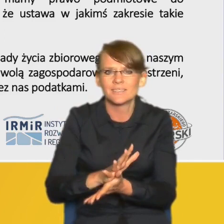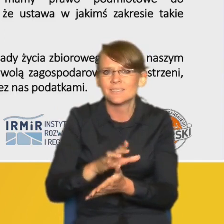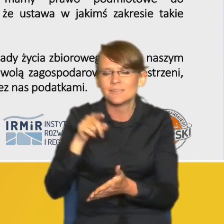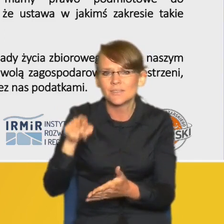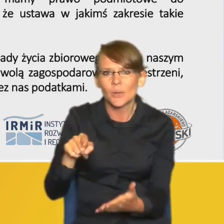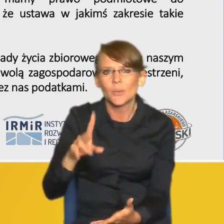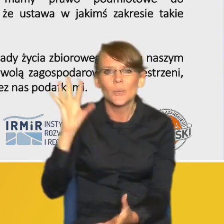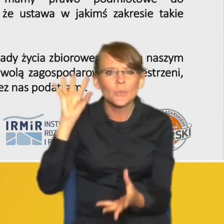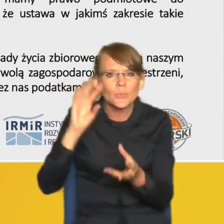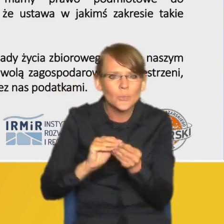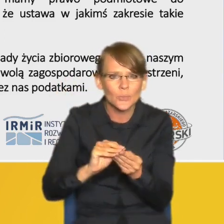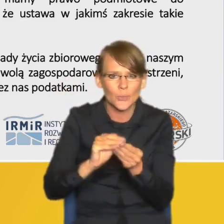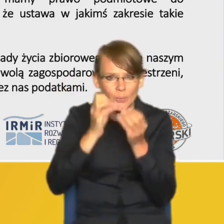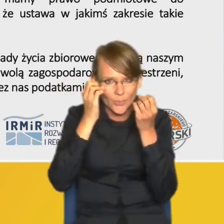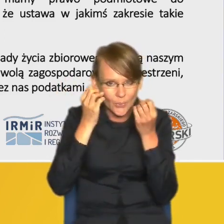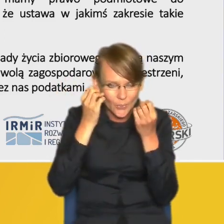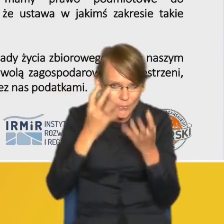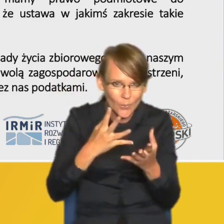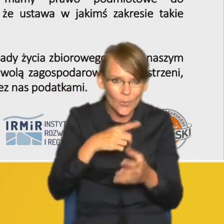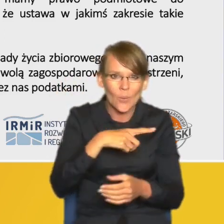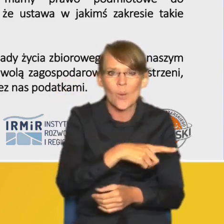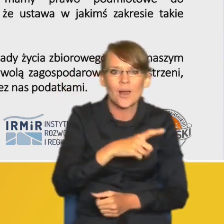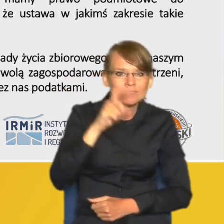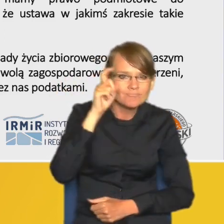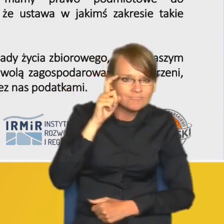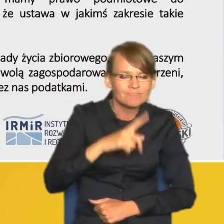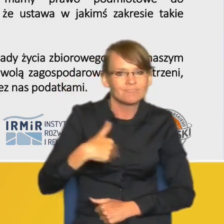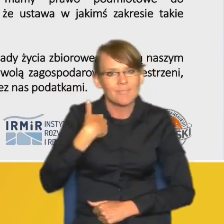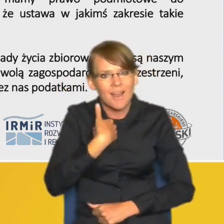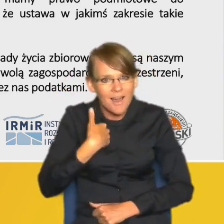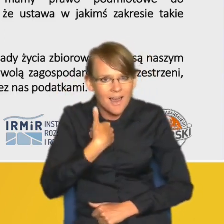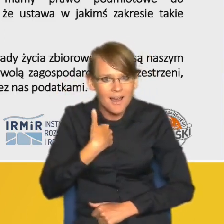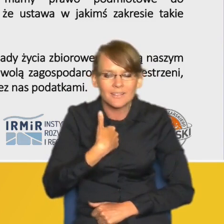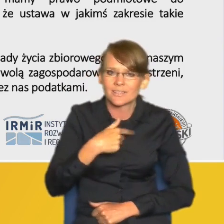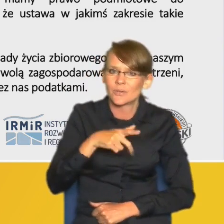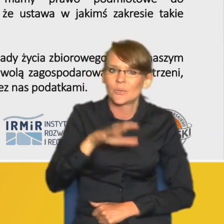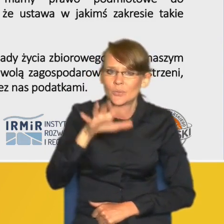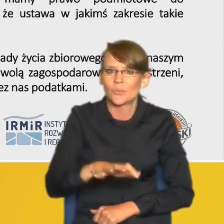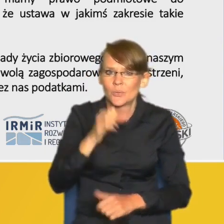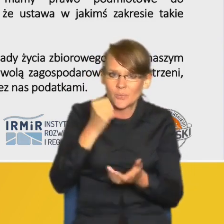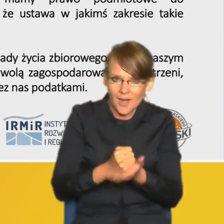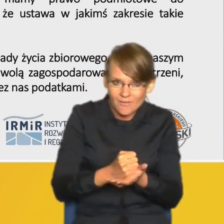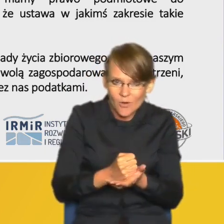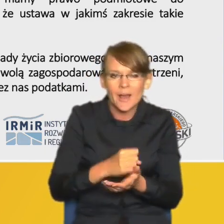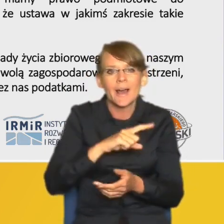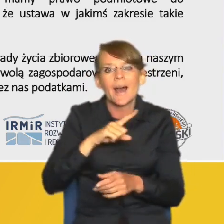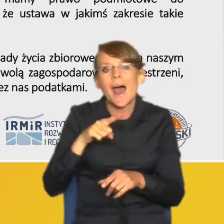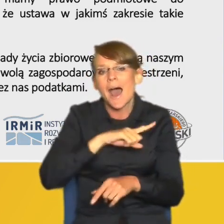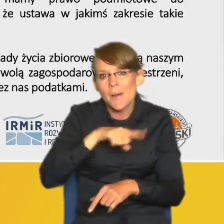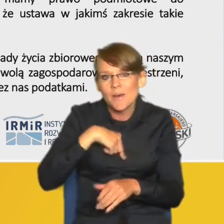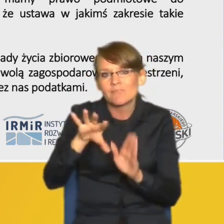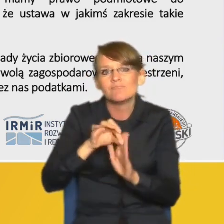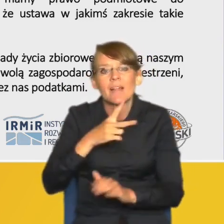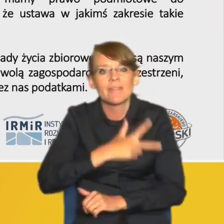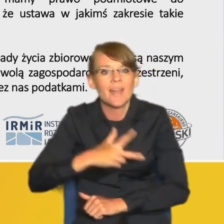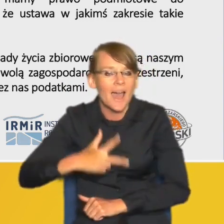dorobku kultury anglosaskiej germańskiej w zakresie prawa i wybraliśmy Danie też z tego względu